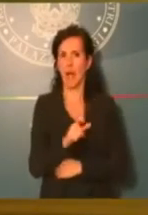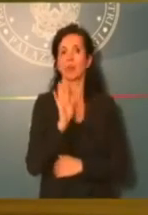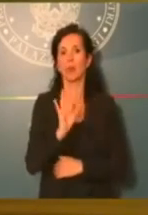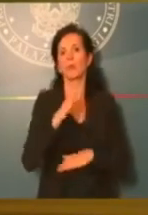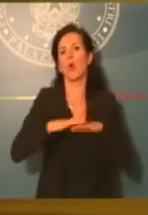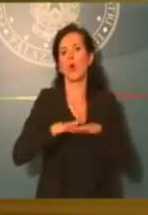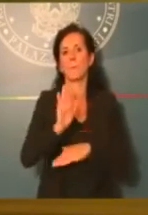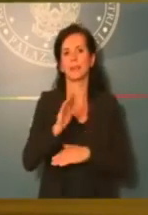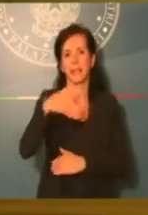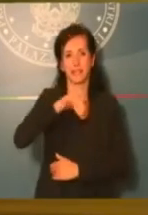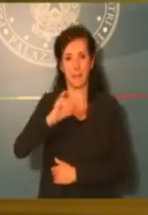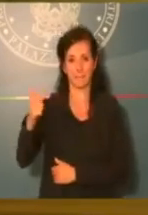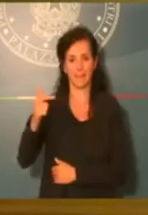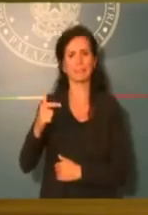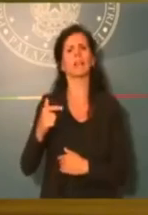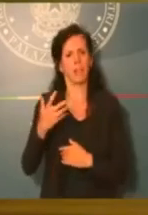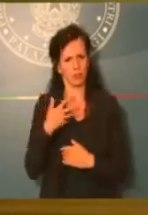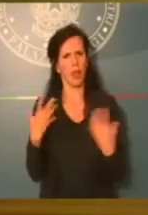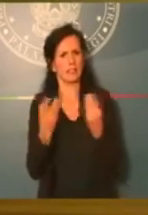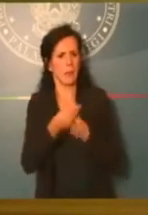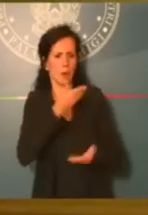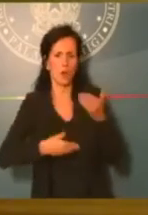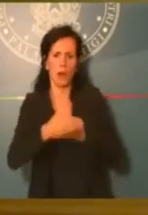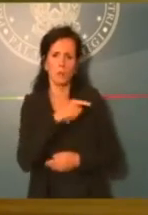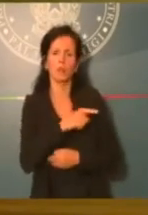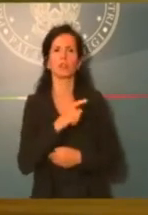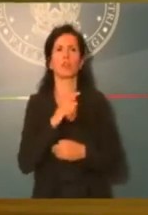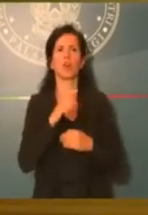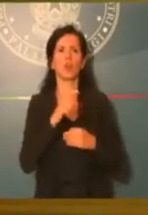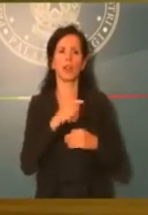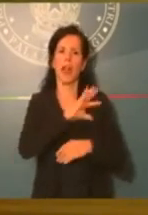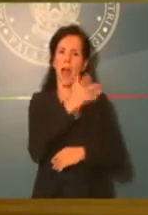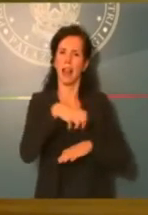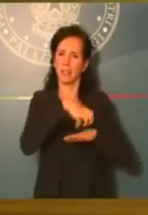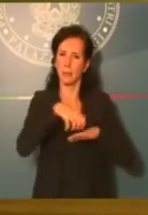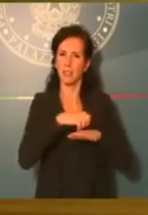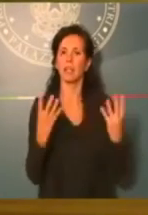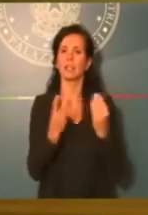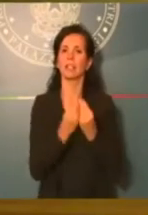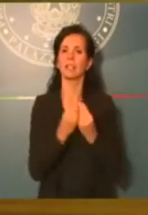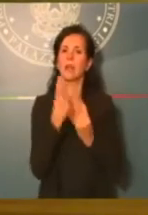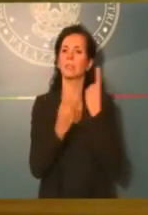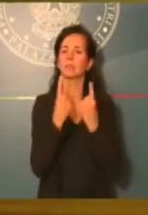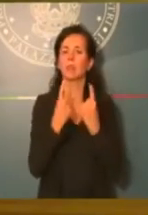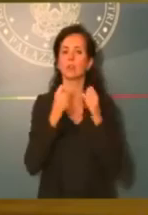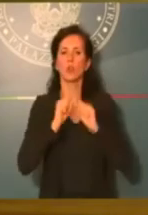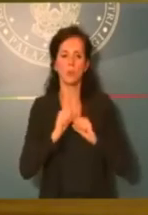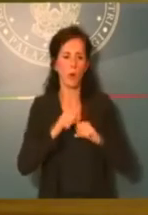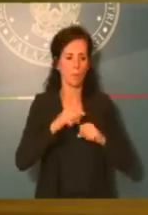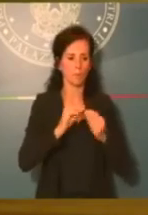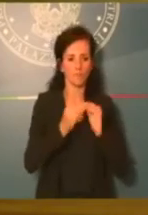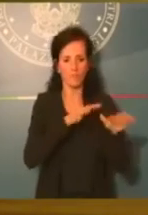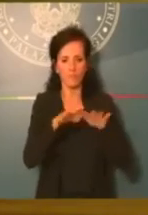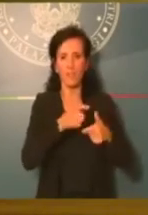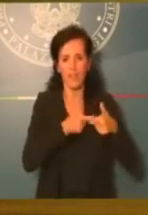dalle competenze di altri Ministri, penso per esempio al disesto idrogeologico, piuttosto che all'edilizia carceraria. E abbiamo anche approvato un elenco di 12